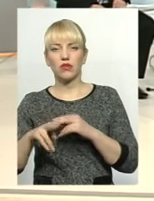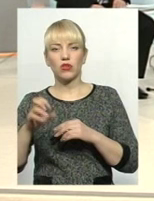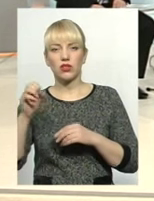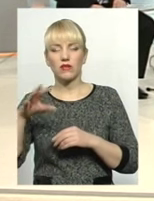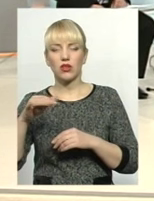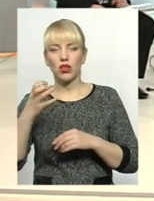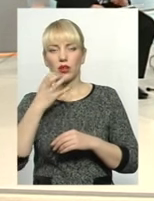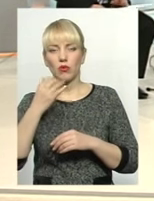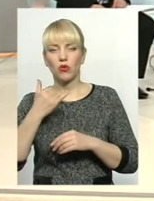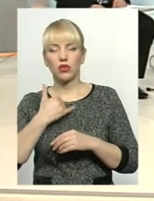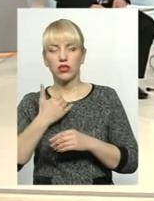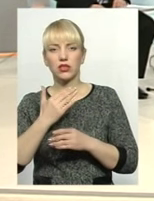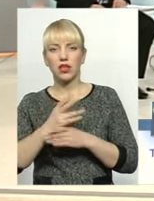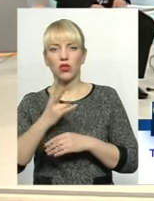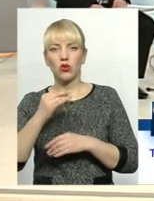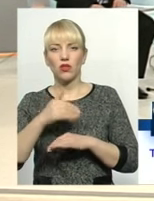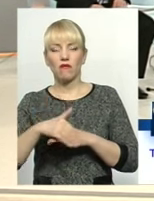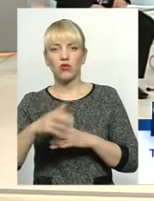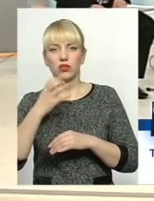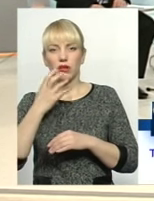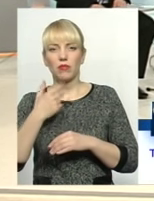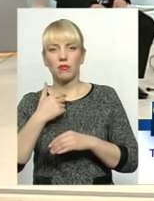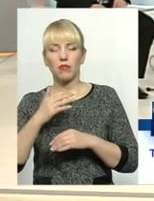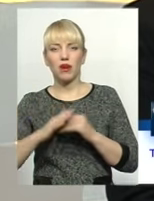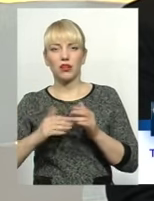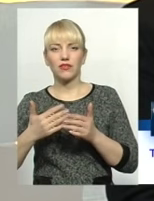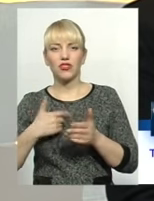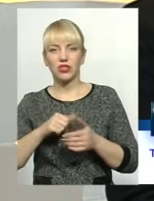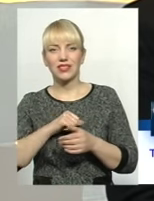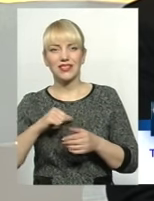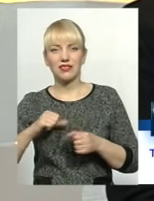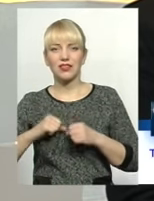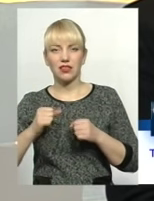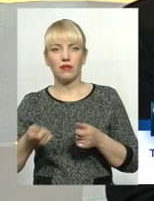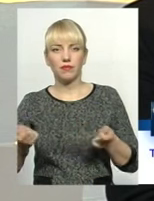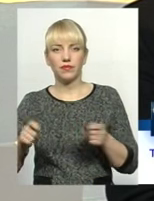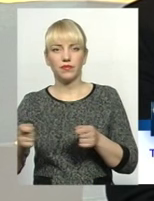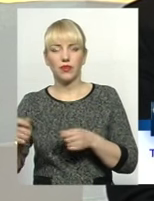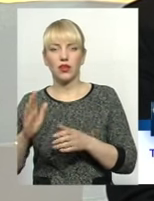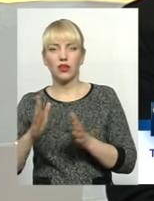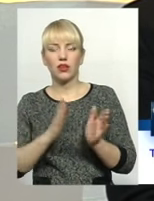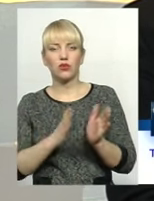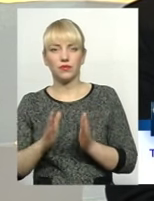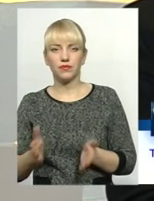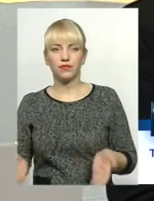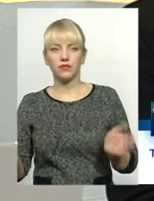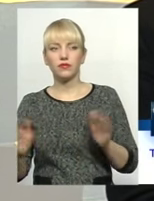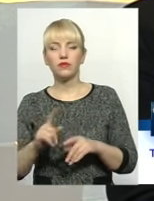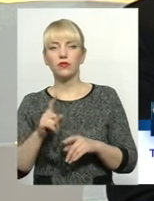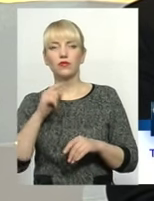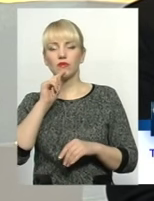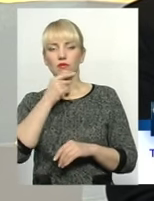в нас є, але зараз і на вулиці тепло, ми його вже практично виключаємо, тільки вночі підтримуємо гуртожиток в'язку з економією